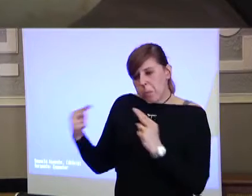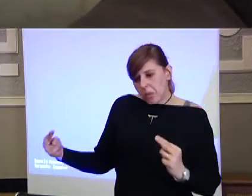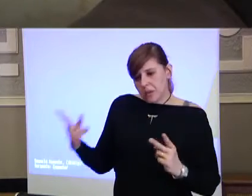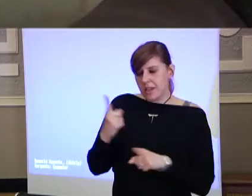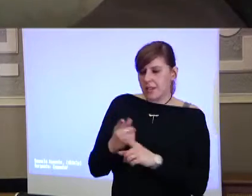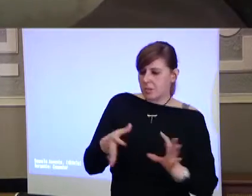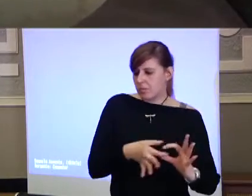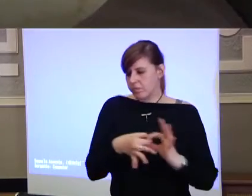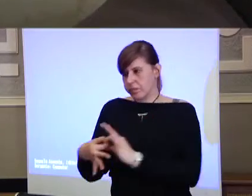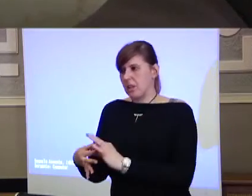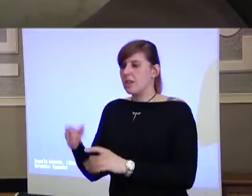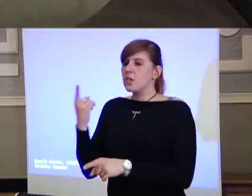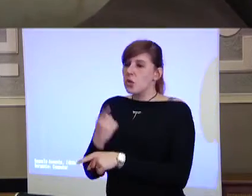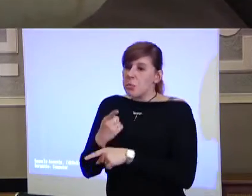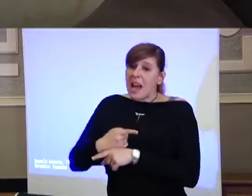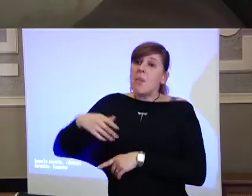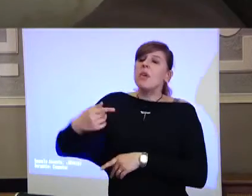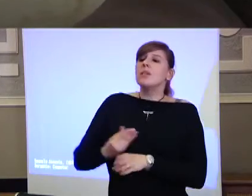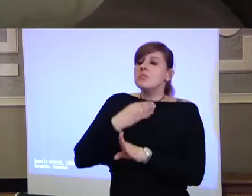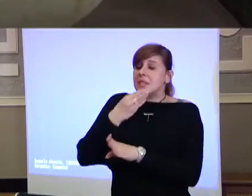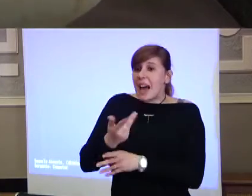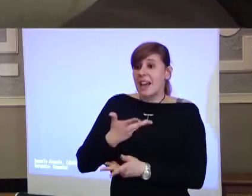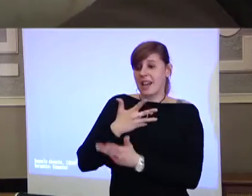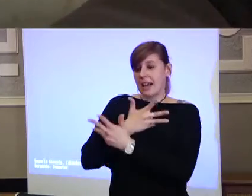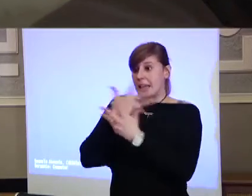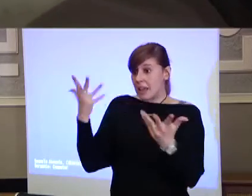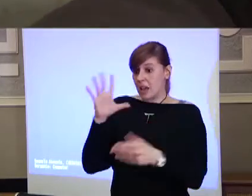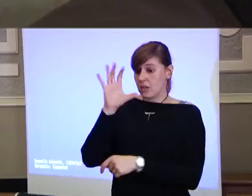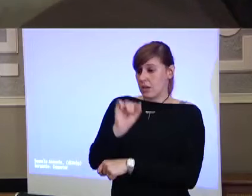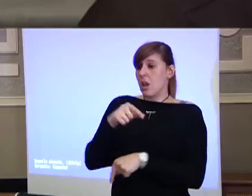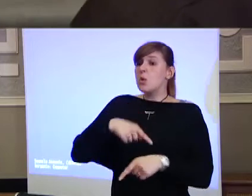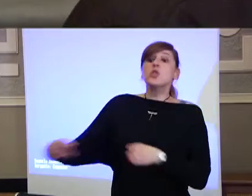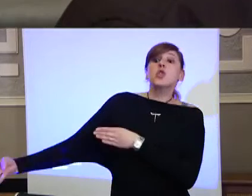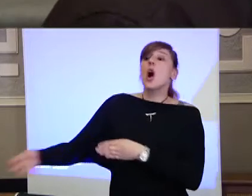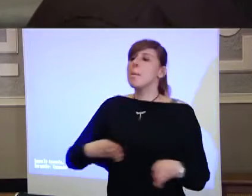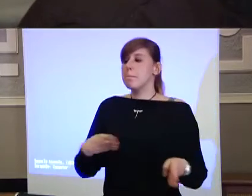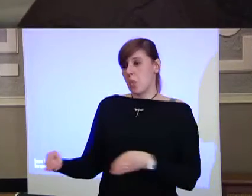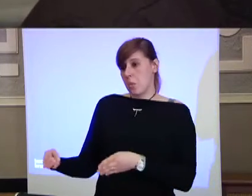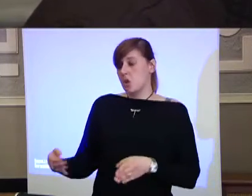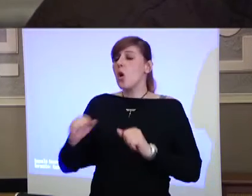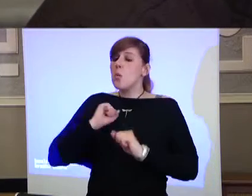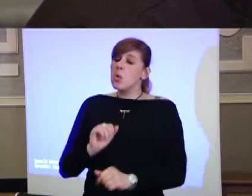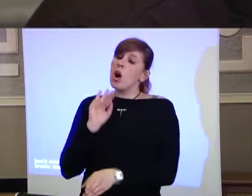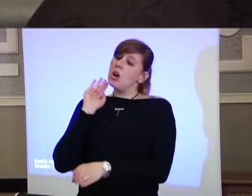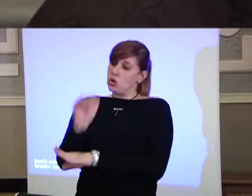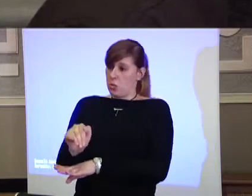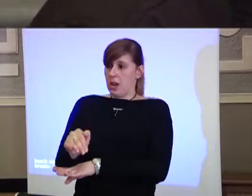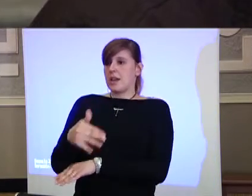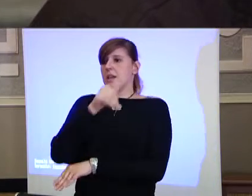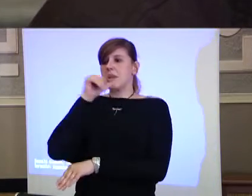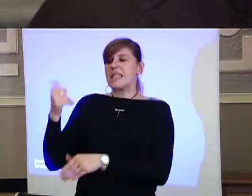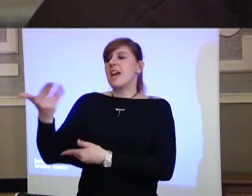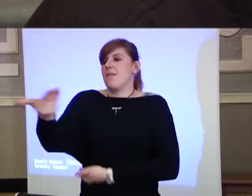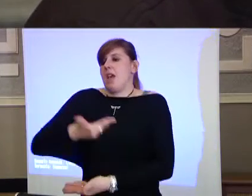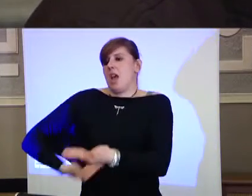richiamare l'attenzione e dobbiamo far capire che questo momento che stiamo vivendo può essere superato con la collaborazione